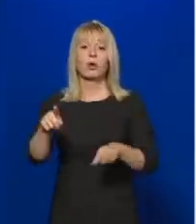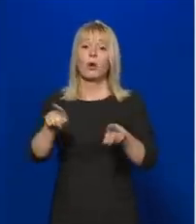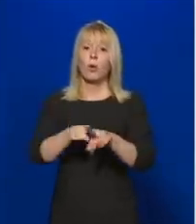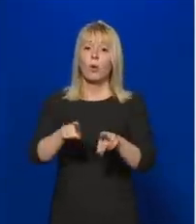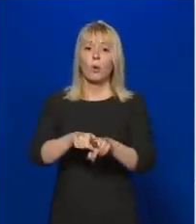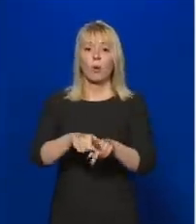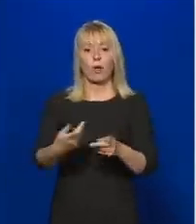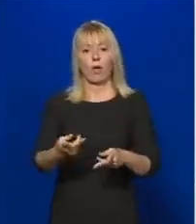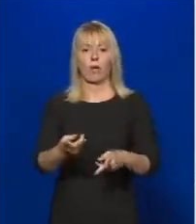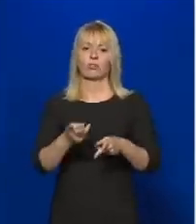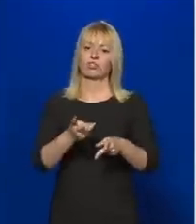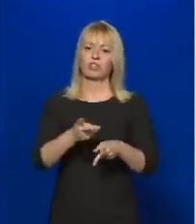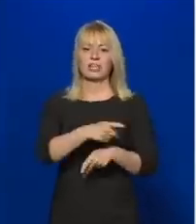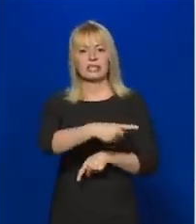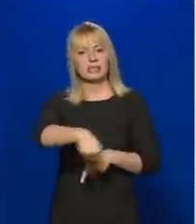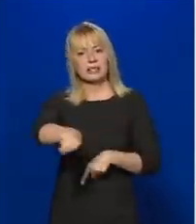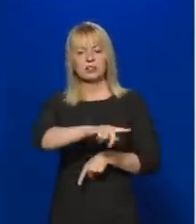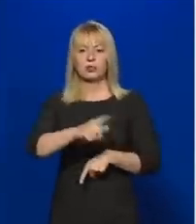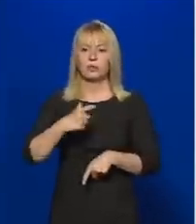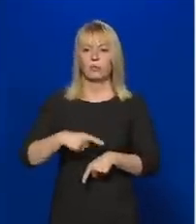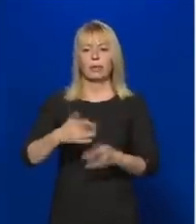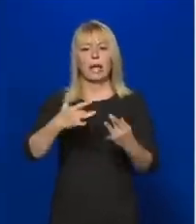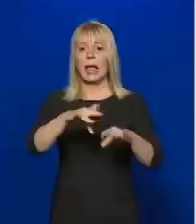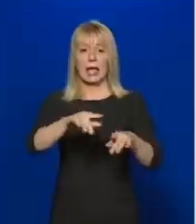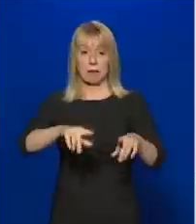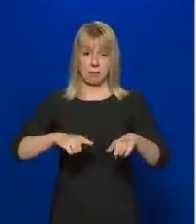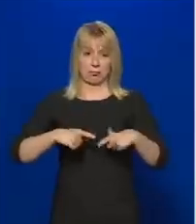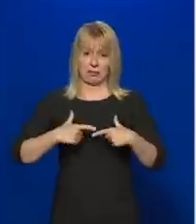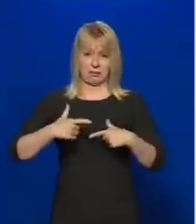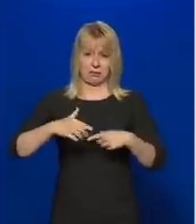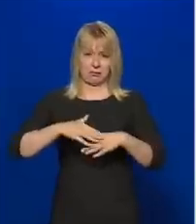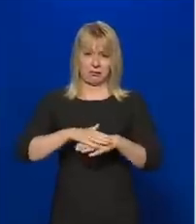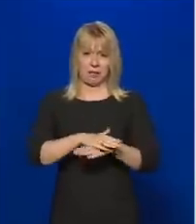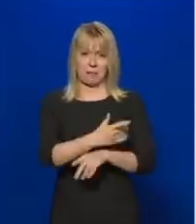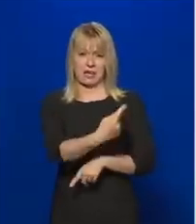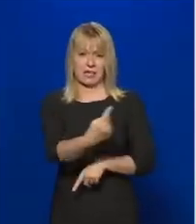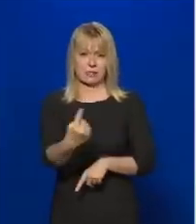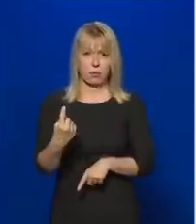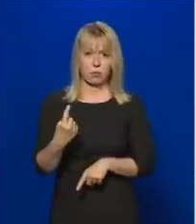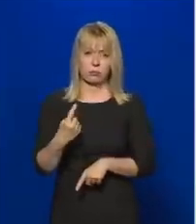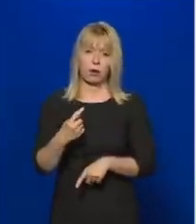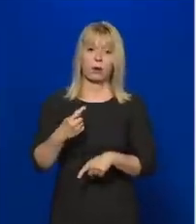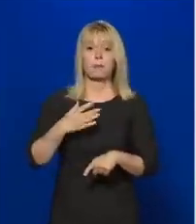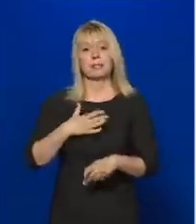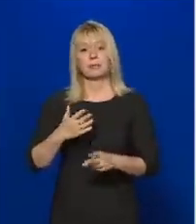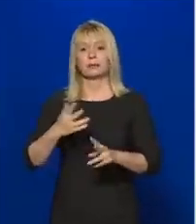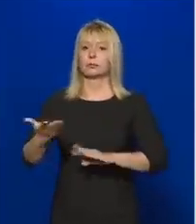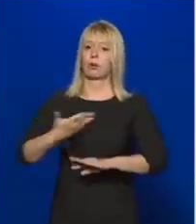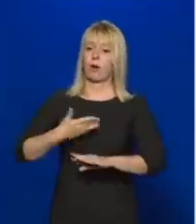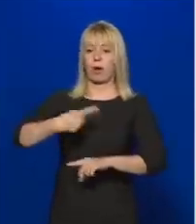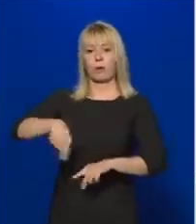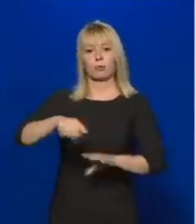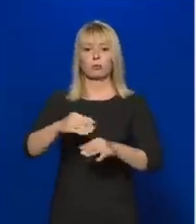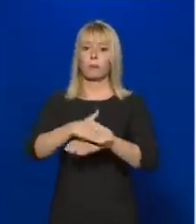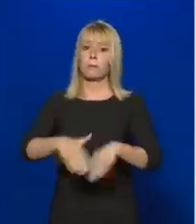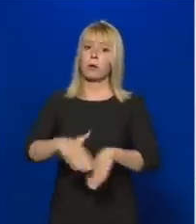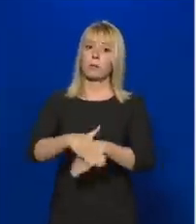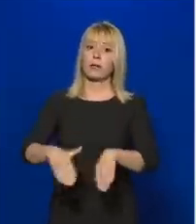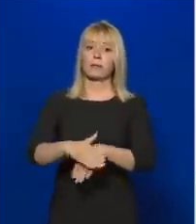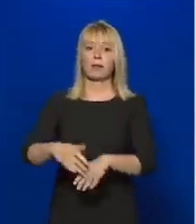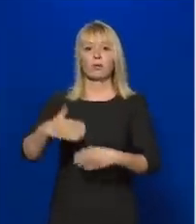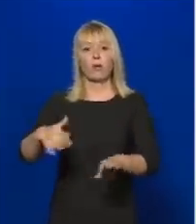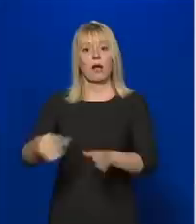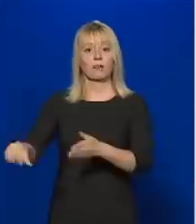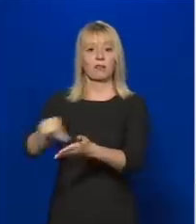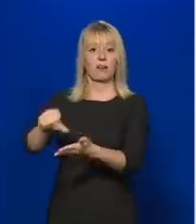sérelmekért, amelyet a helyben élők nem éreznek valósnak, lehet komoly, sokmilliós kártérítéseket kapni, és vesztes